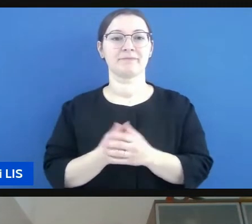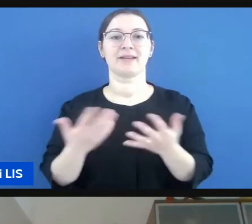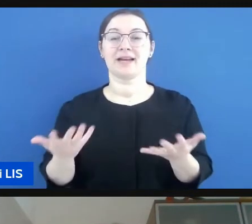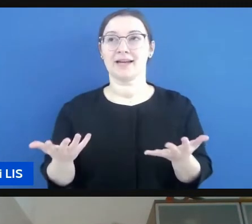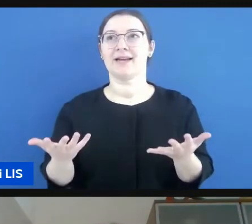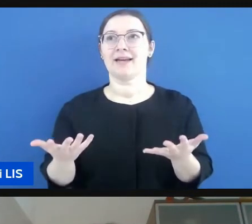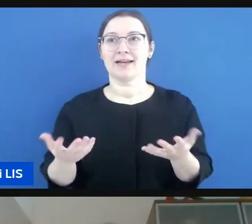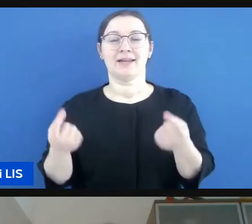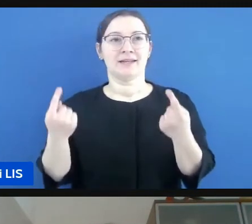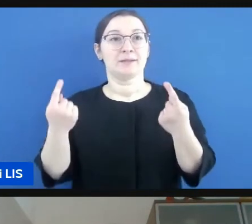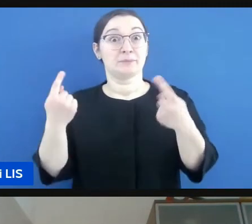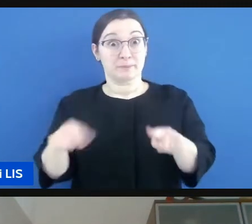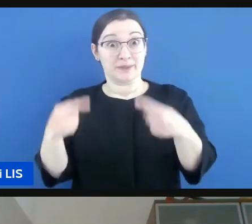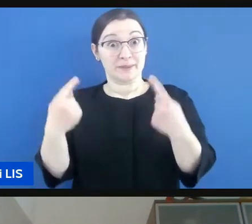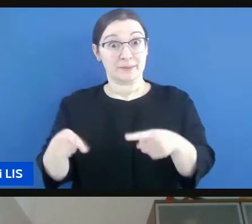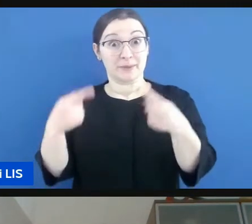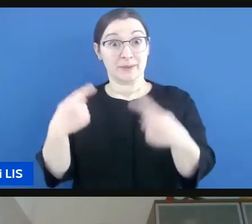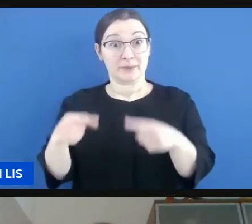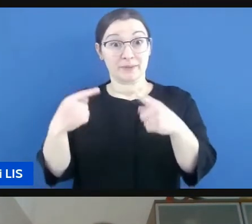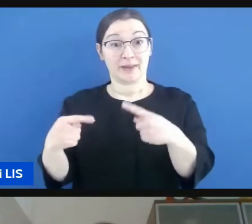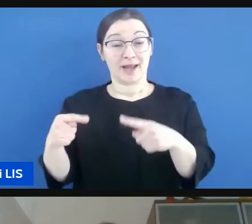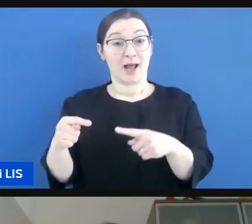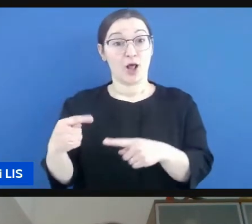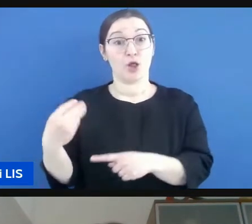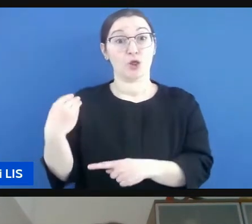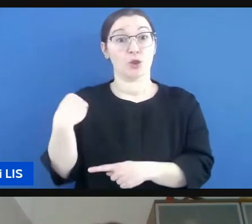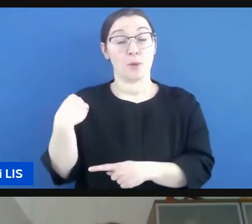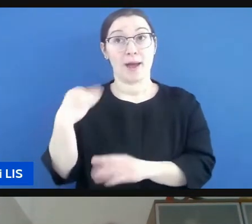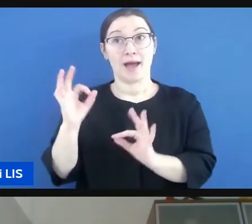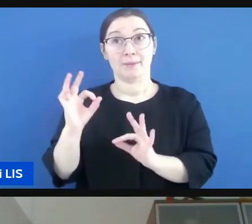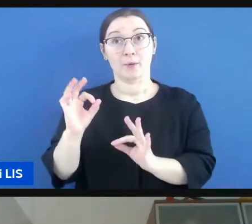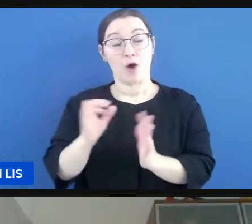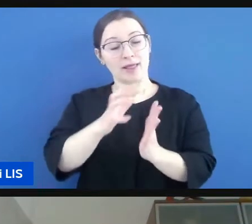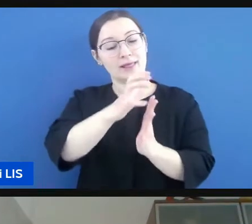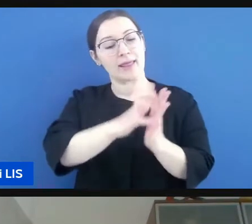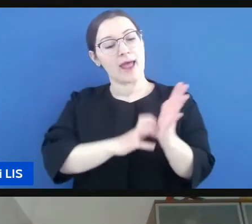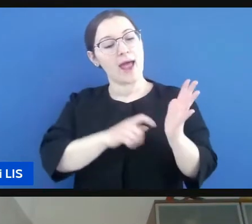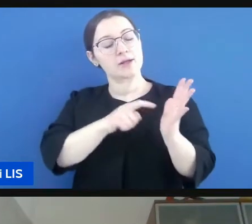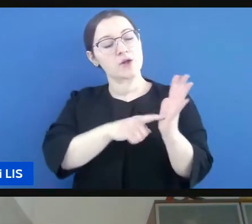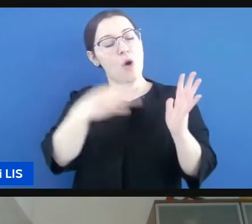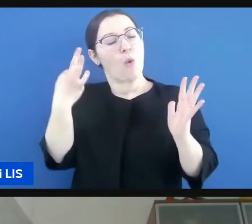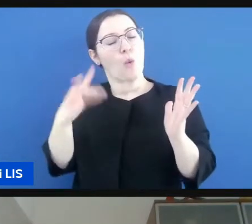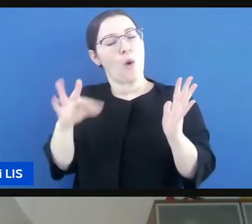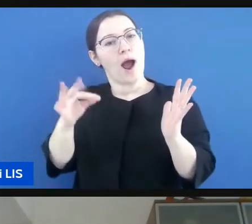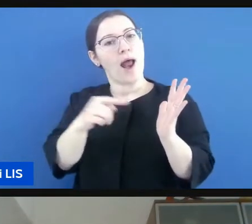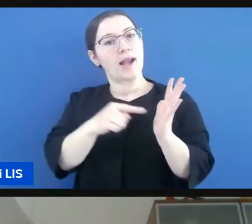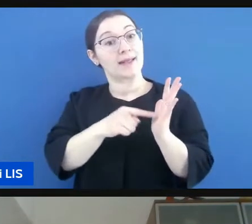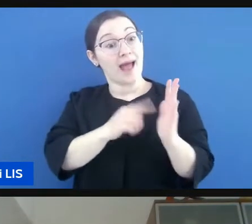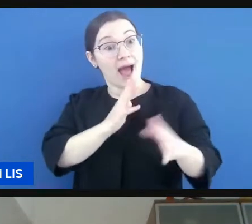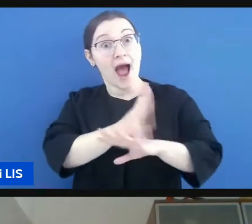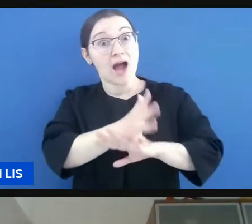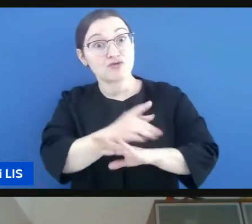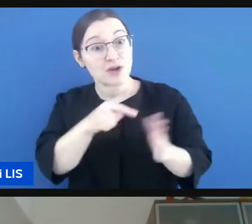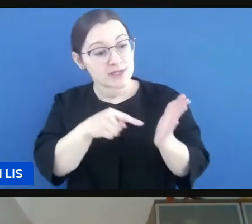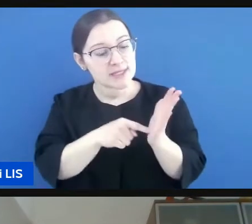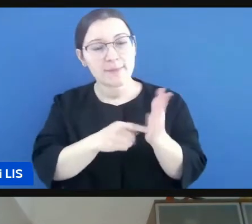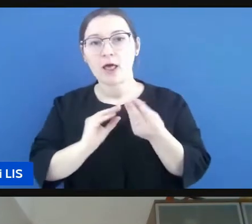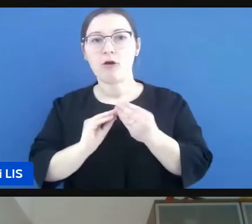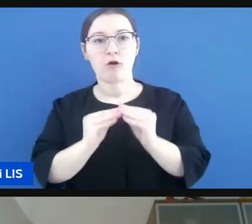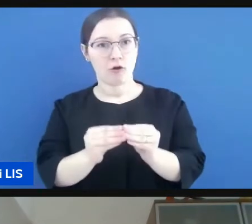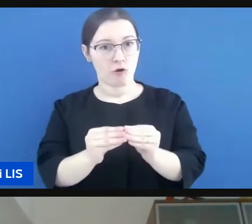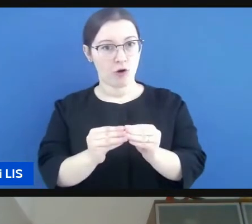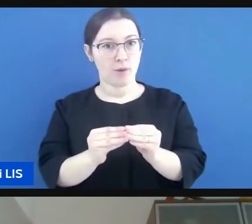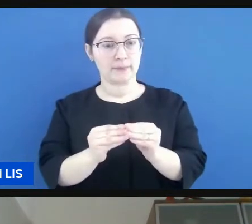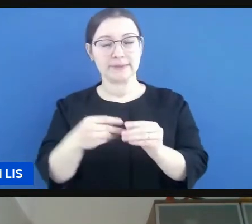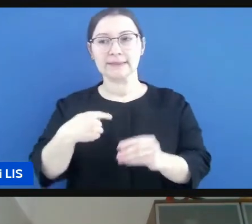proprio là la domanda qual è la qualità che deve avere un testo per essere accessibile quindi diciamo nella